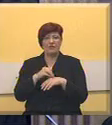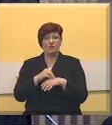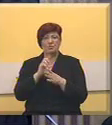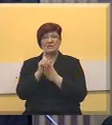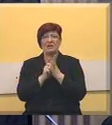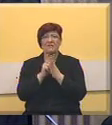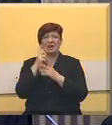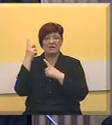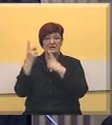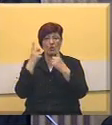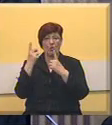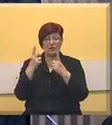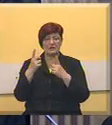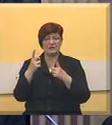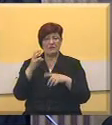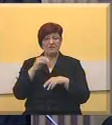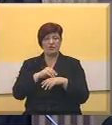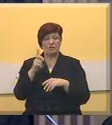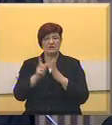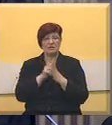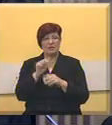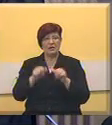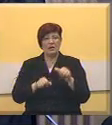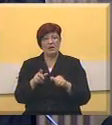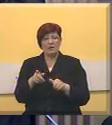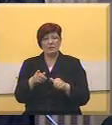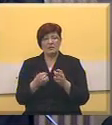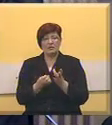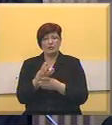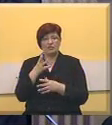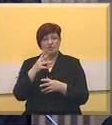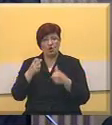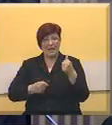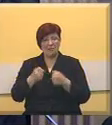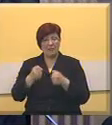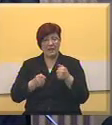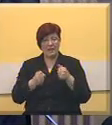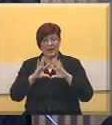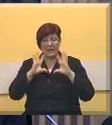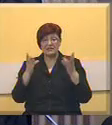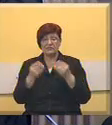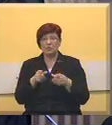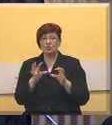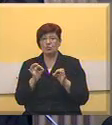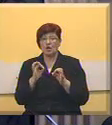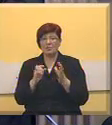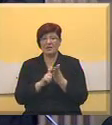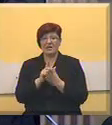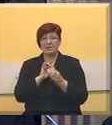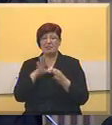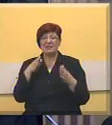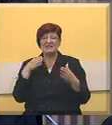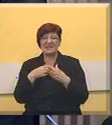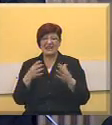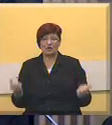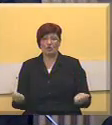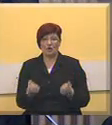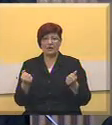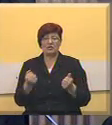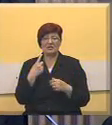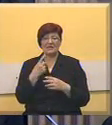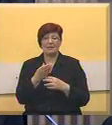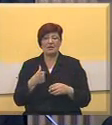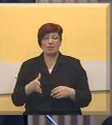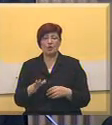vremenskim uslovima, informacije tokom procesa proizvodnje mleka i sve to u realnom vremenu bez direktnog angažovanja samih